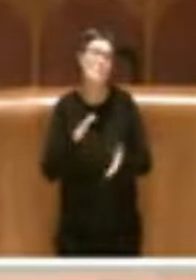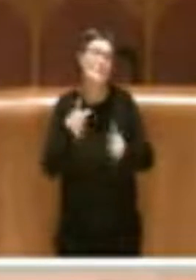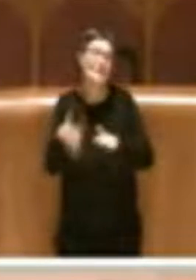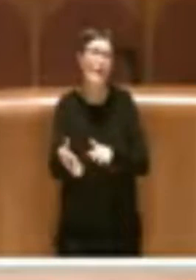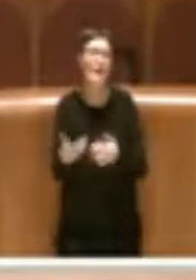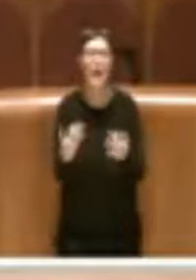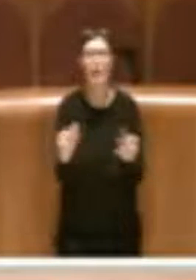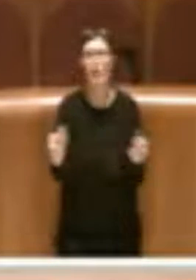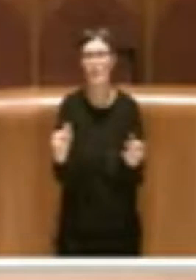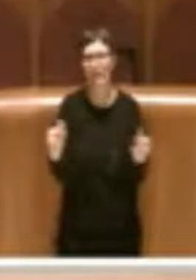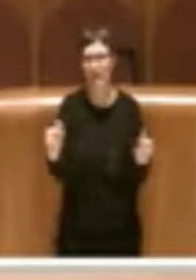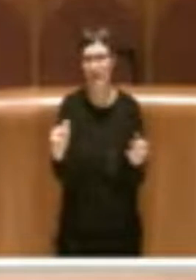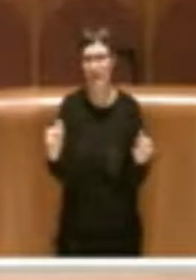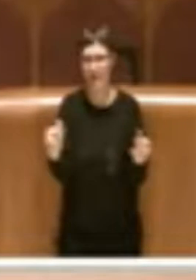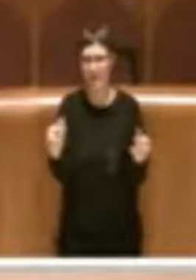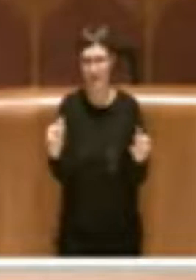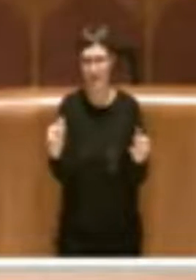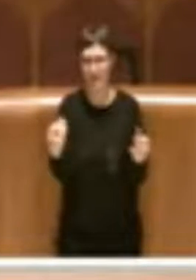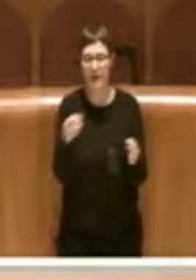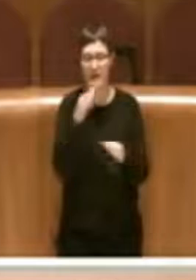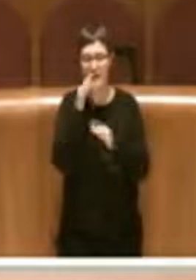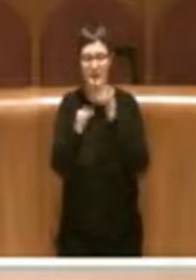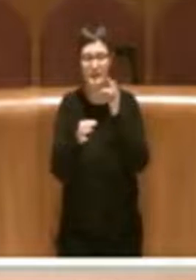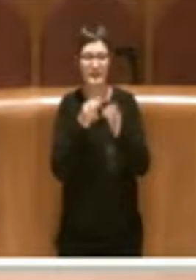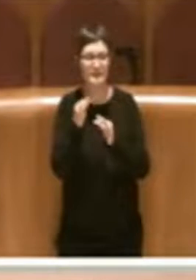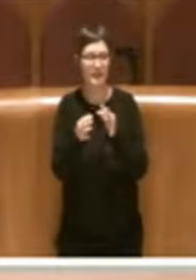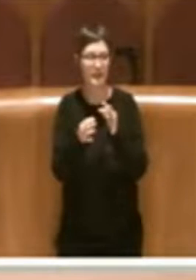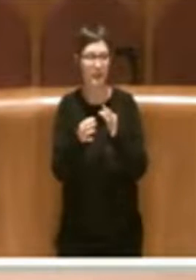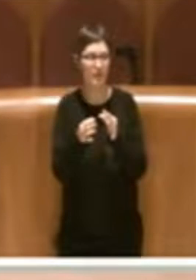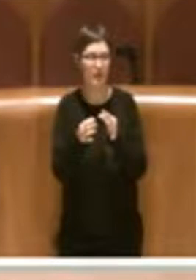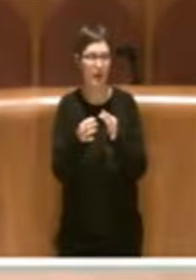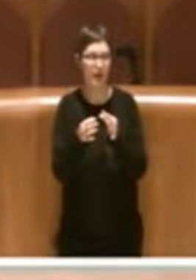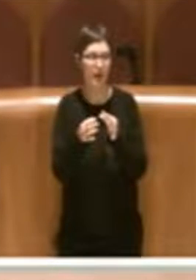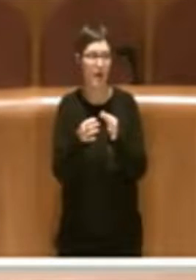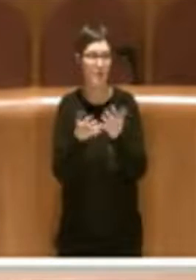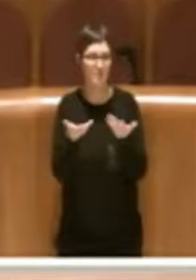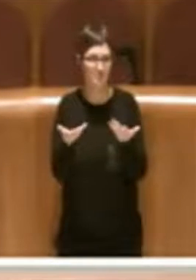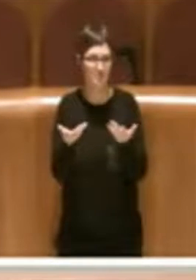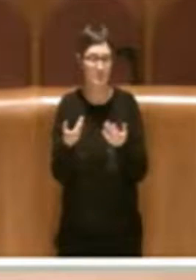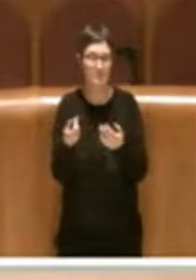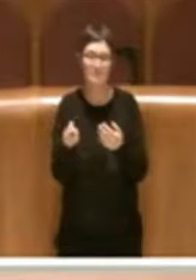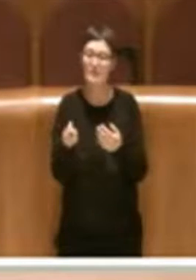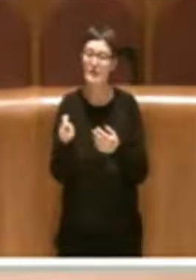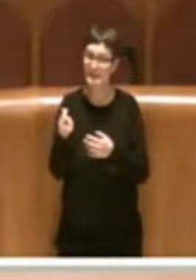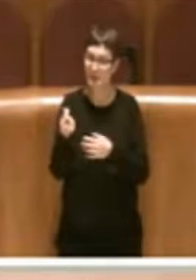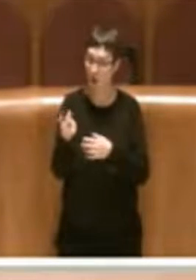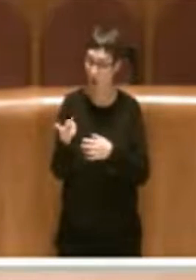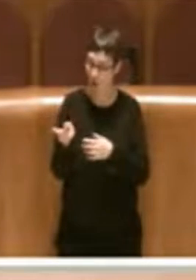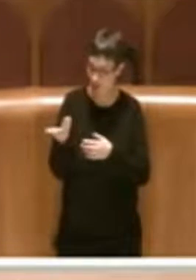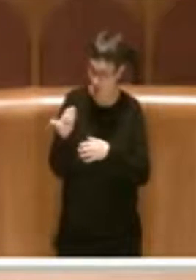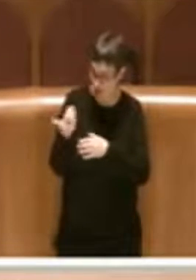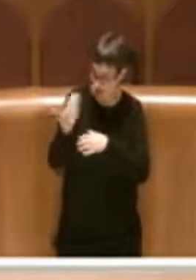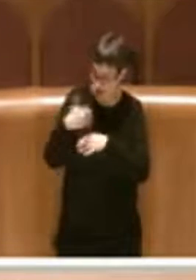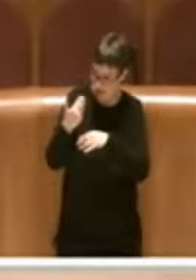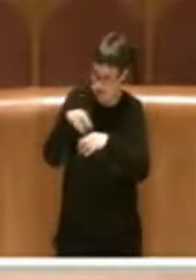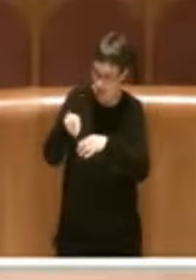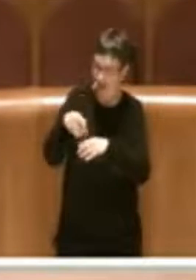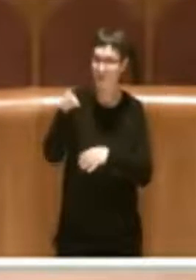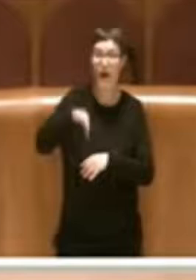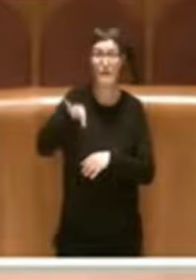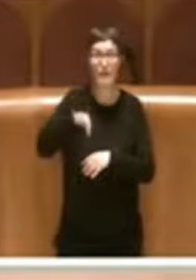E quindi l'utilizzo dei ricavi delle entrate da canone di concessione saranno,